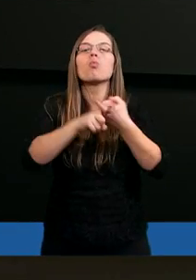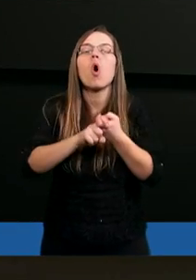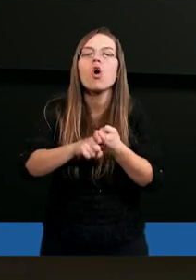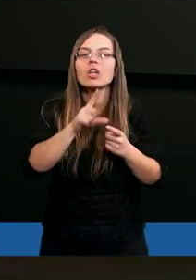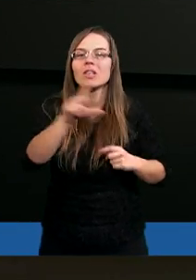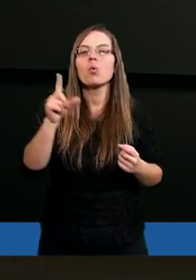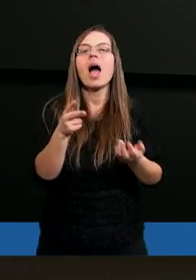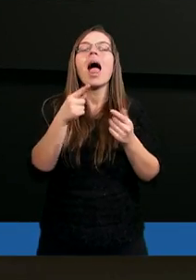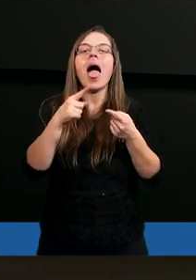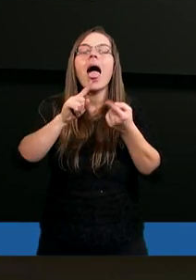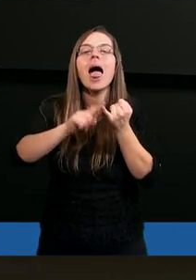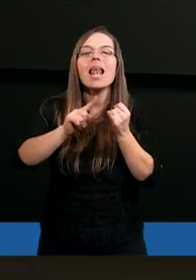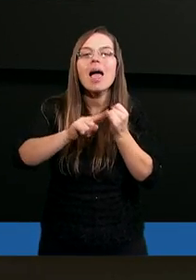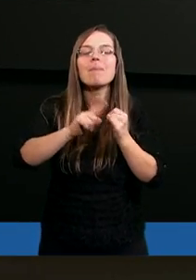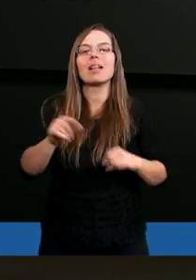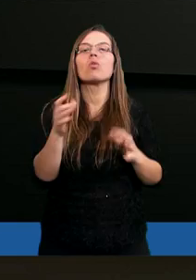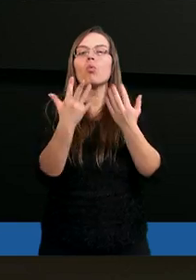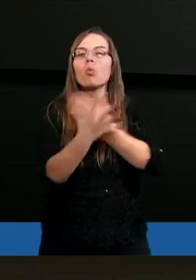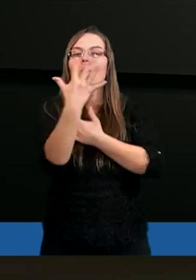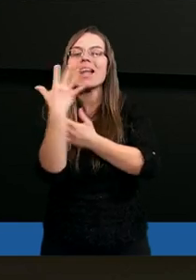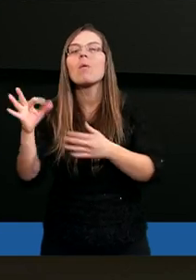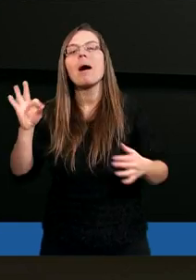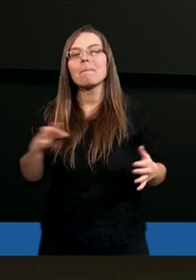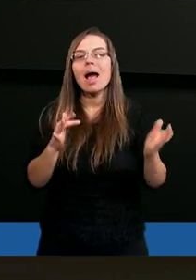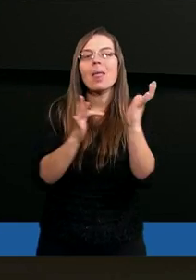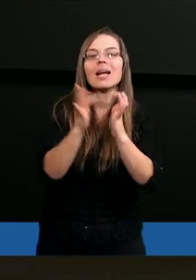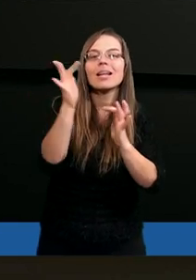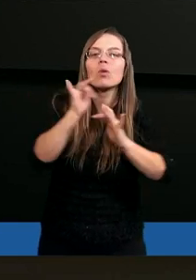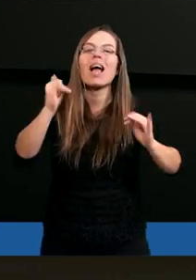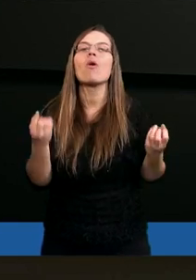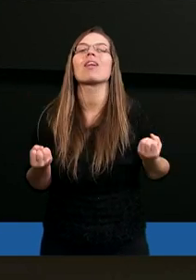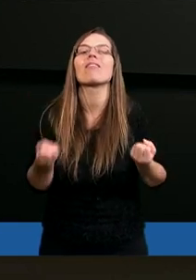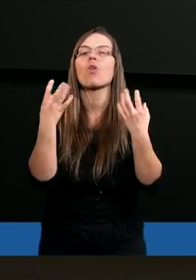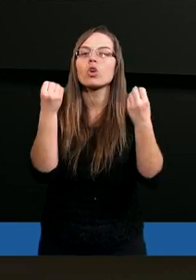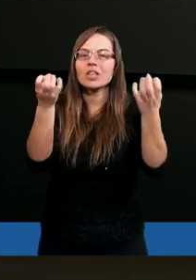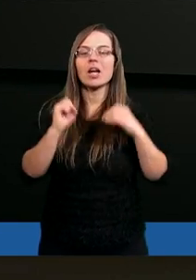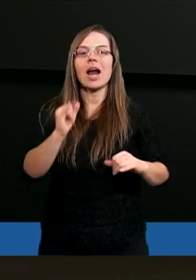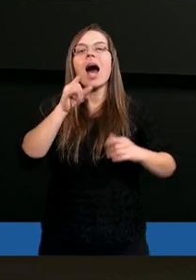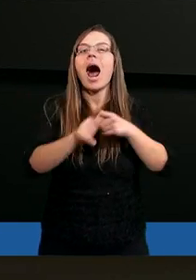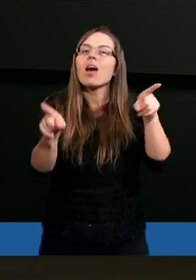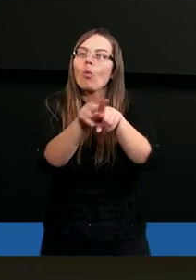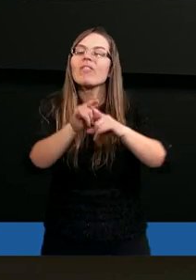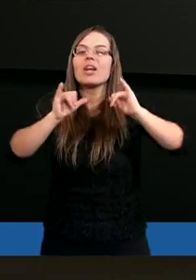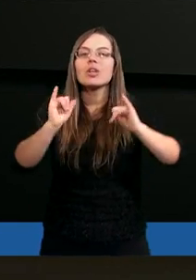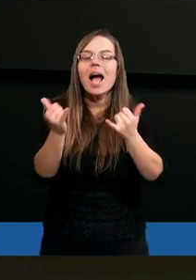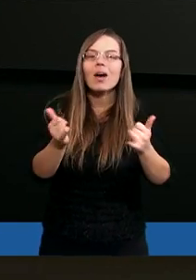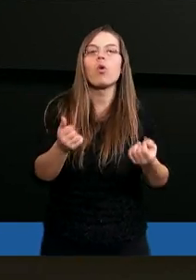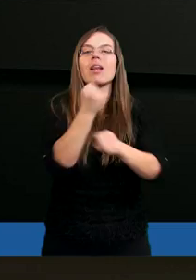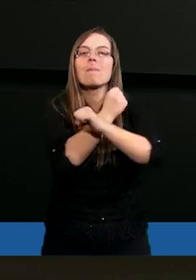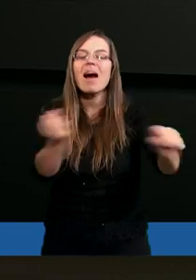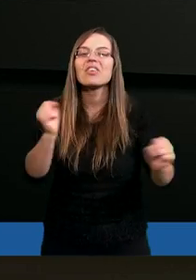łączy te elementy ukazujące Pana Jezusa i jako stworzyciela, ale również jako